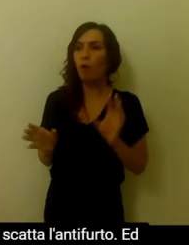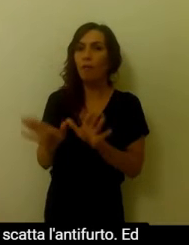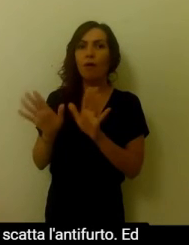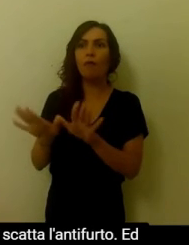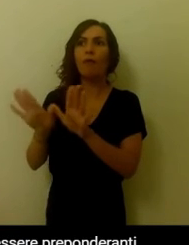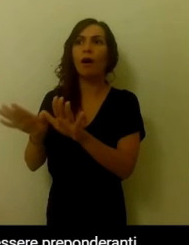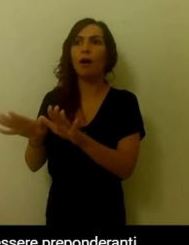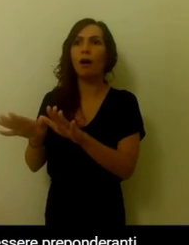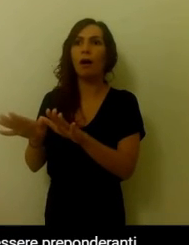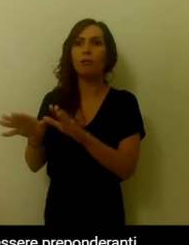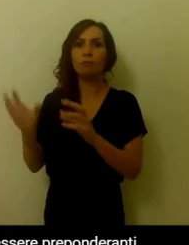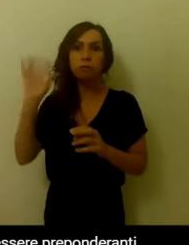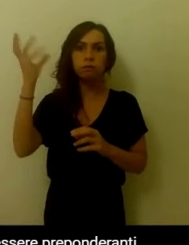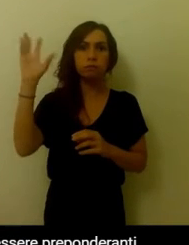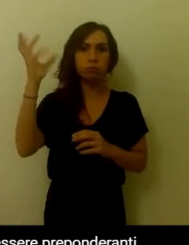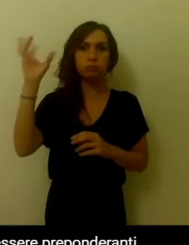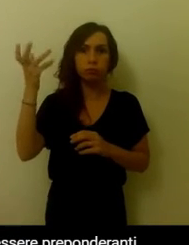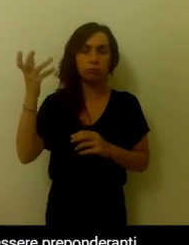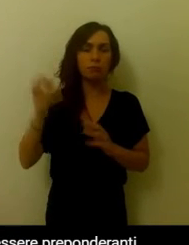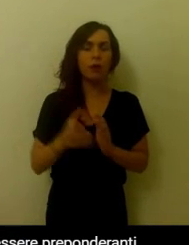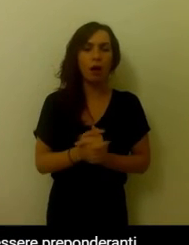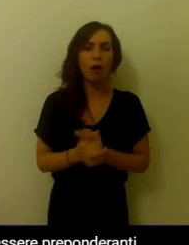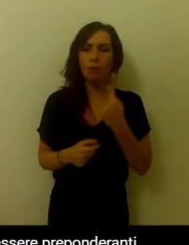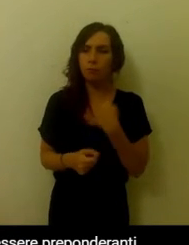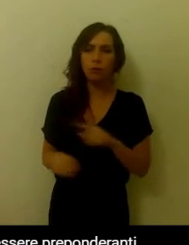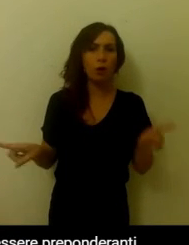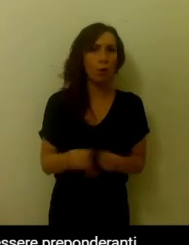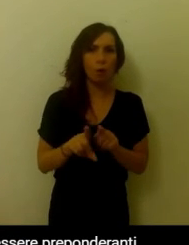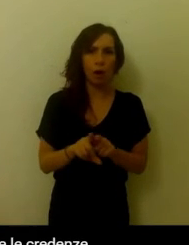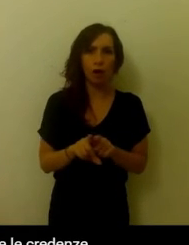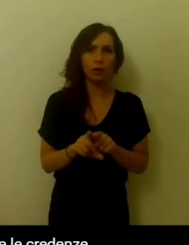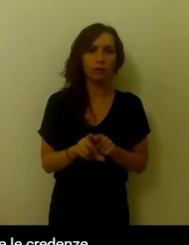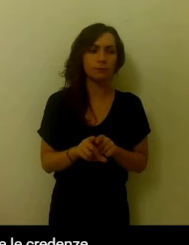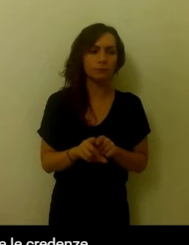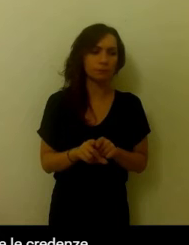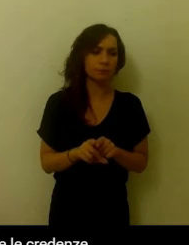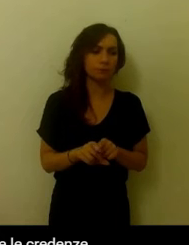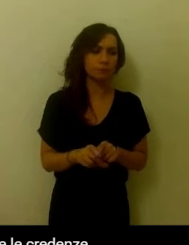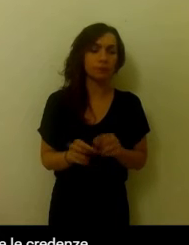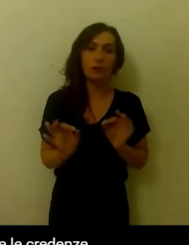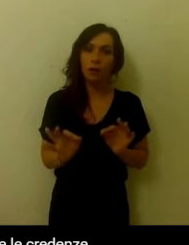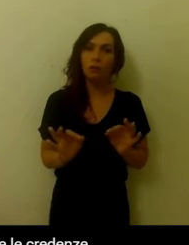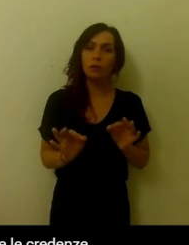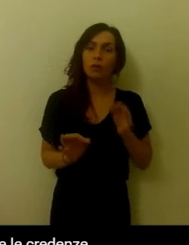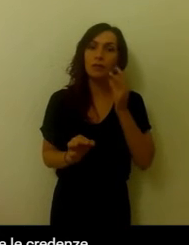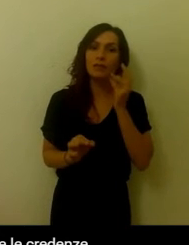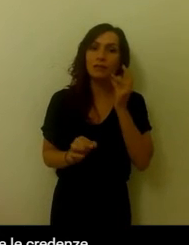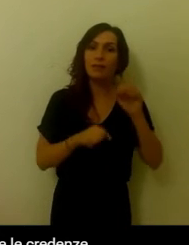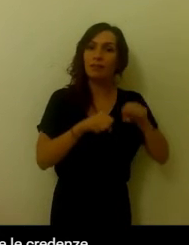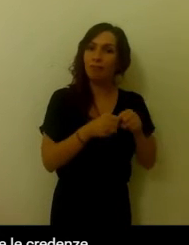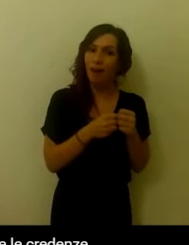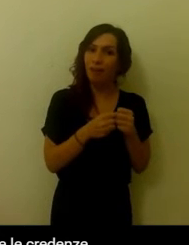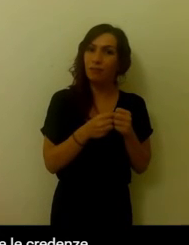Ed è proprio in questo momento che entrano in gioco e iniziano ad essere preponderanti sulla lesione del tessuto tutte le